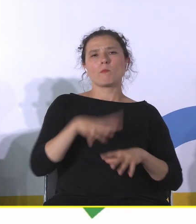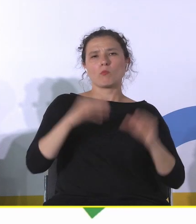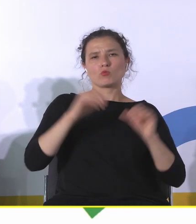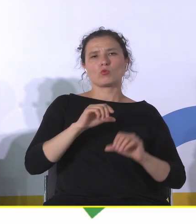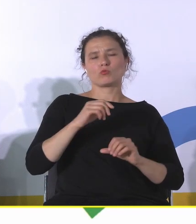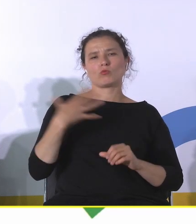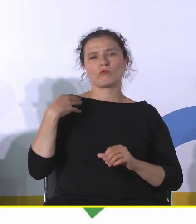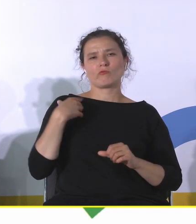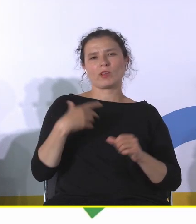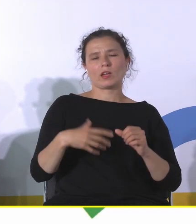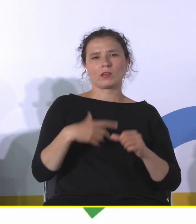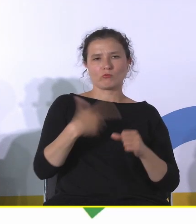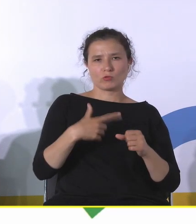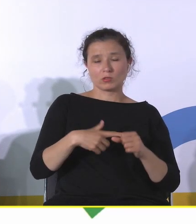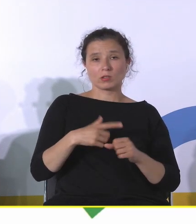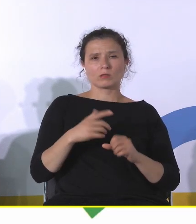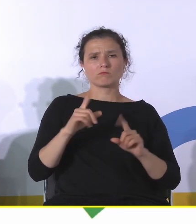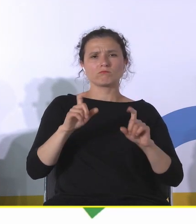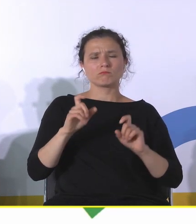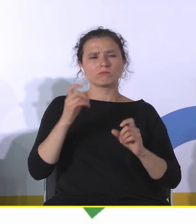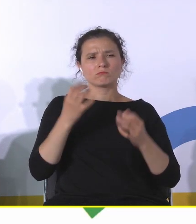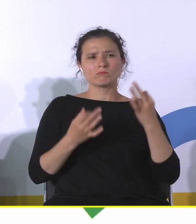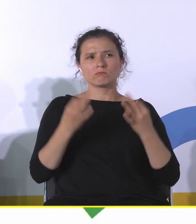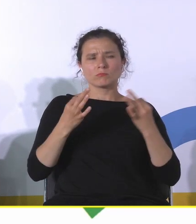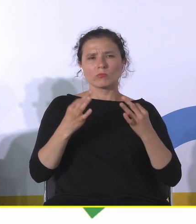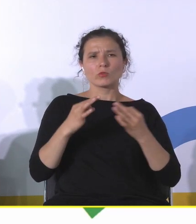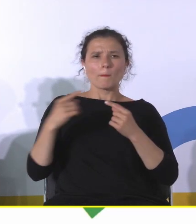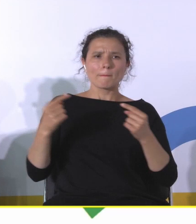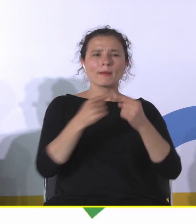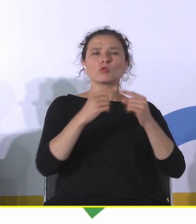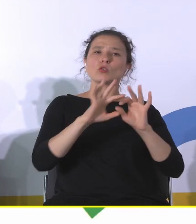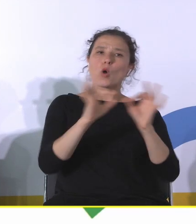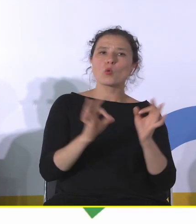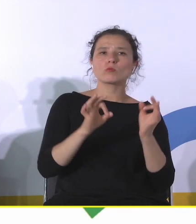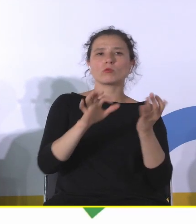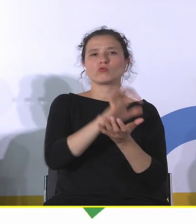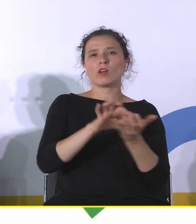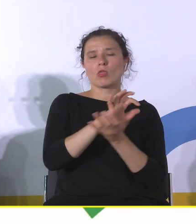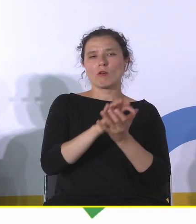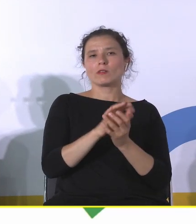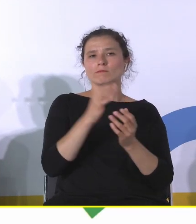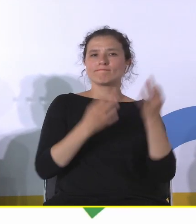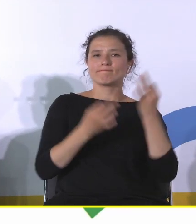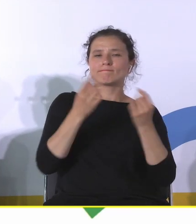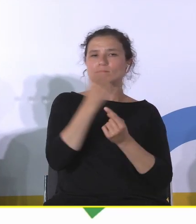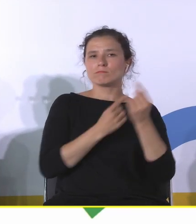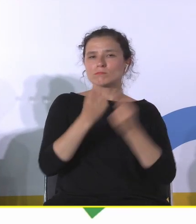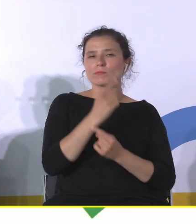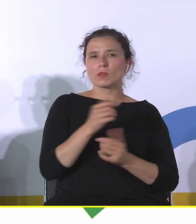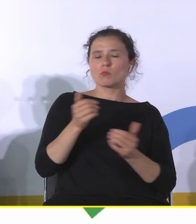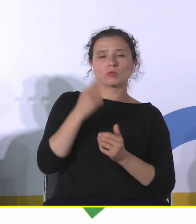która jest też odzwierciedleniem szerszej refleksji ogólnoświatowej, powiedziałabym, że może nie patrzmy tylko